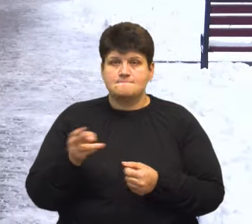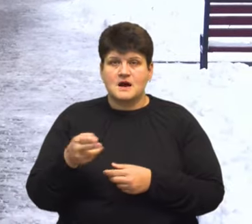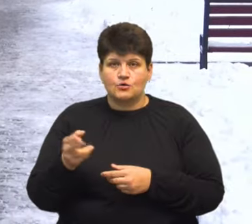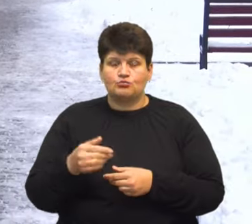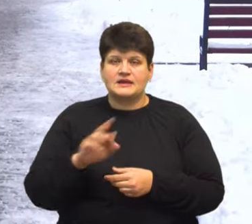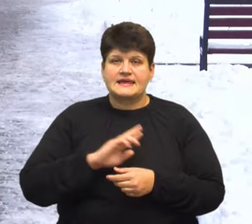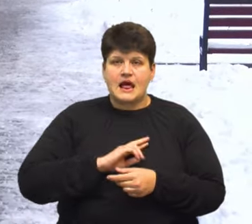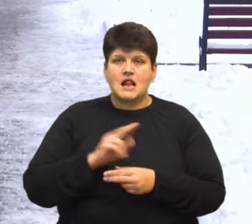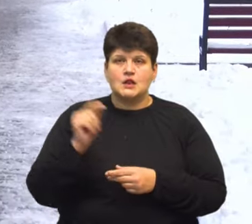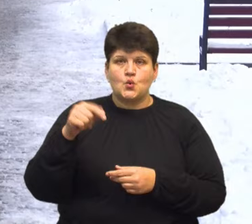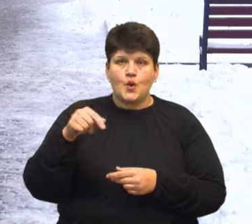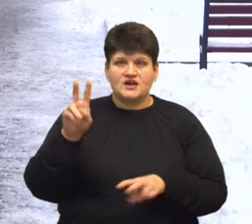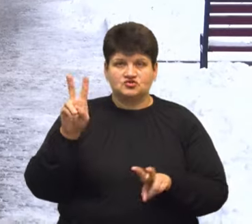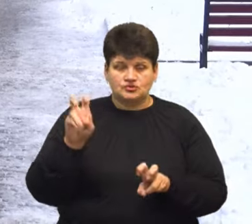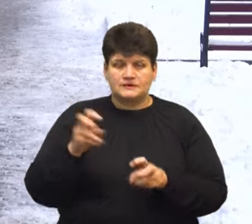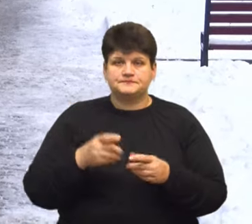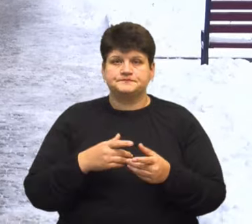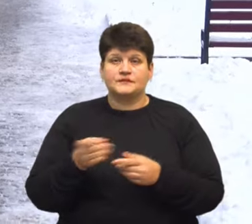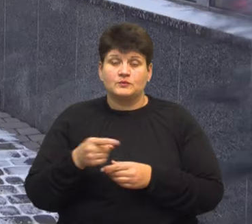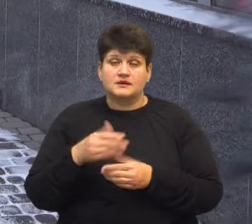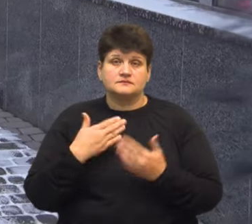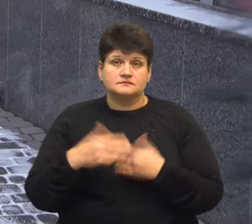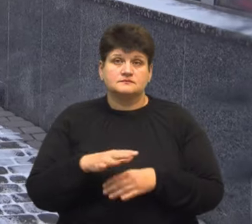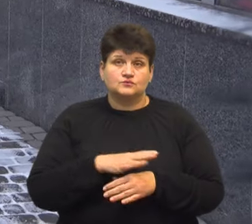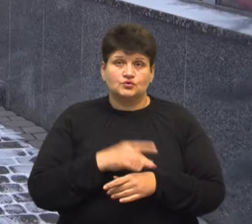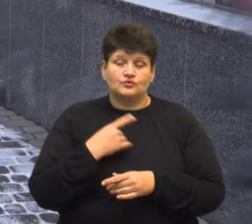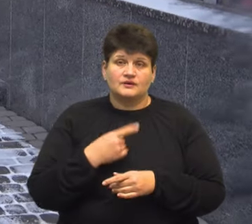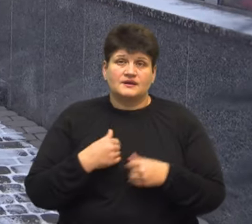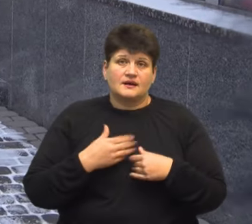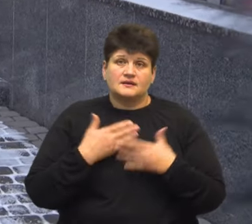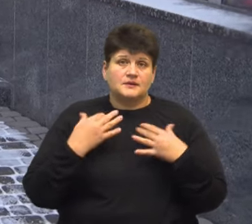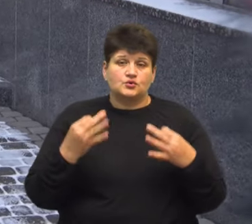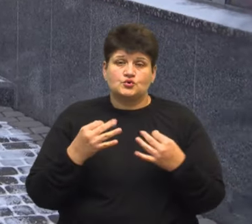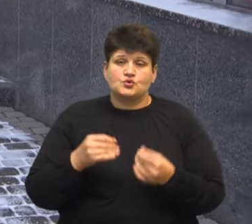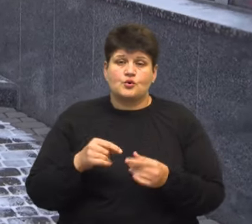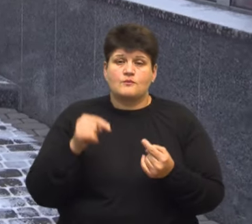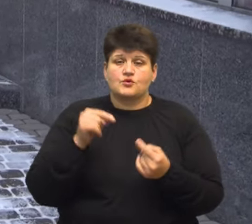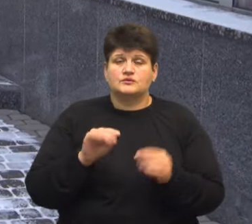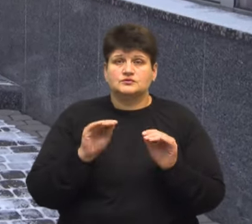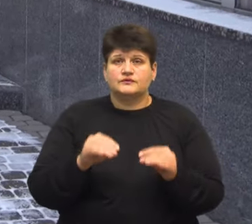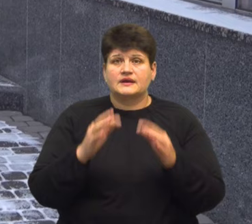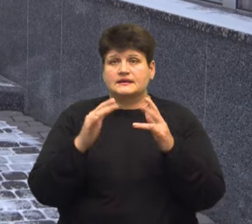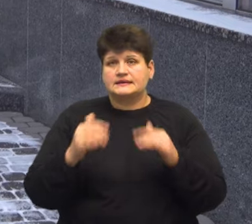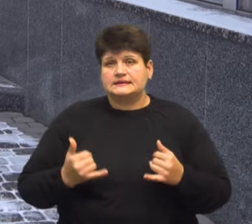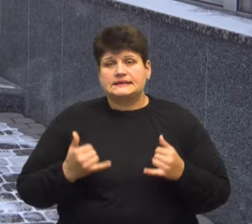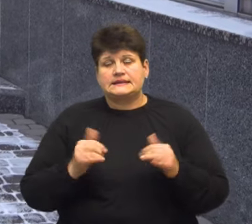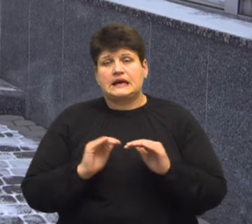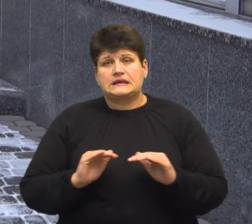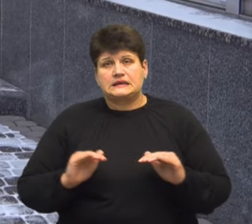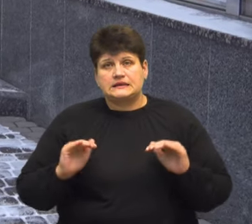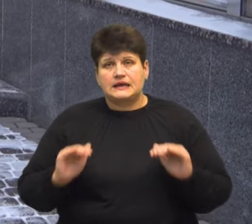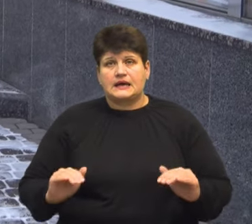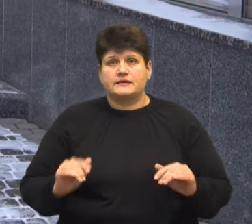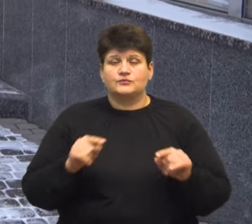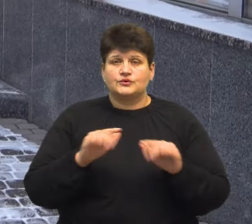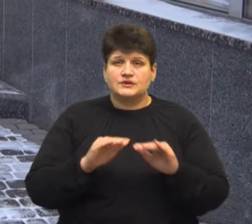Тернополяни, з якими ми поспілкувалися, про встановлення ялинки кажуть. Не маю нічого проти встановлення ялинки для дітей, для того, що діти все